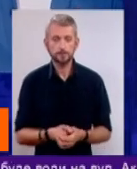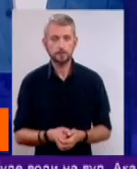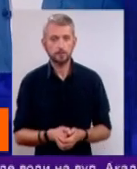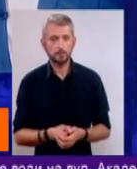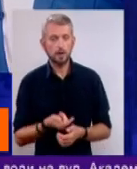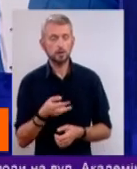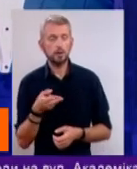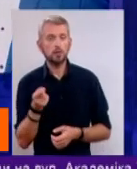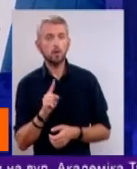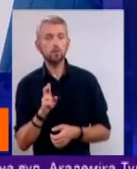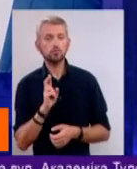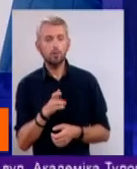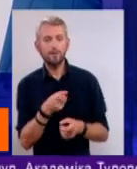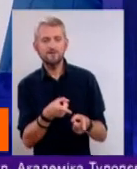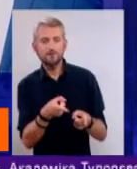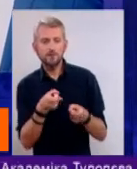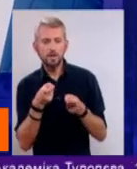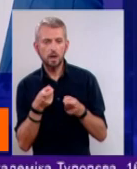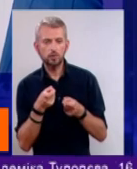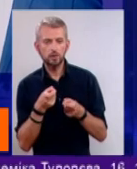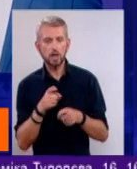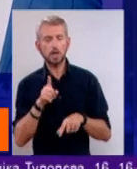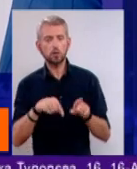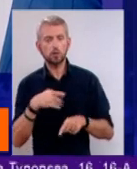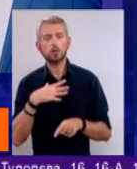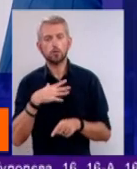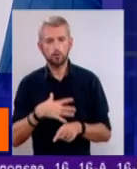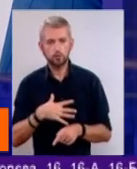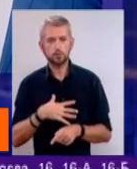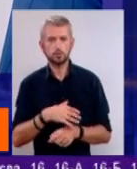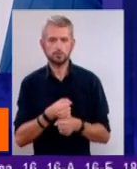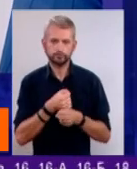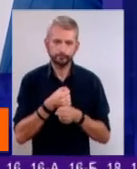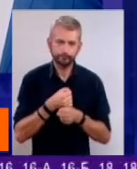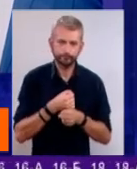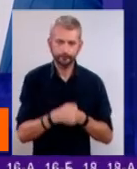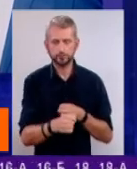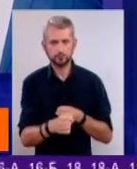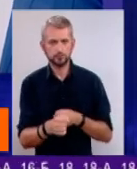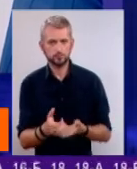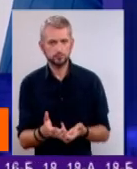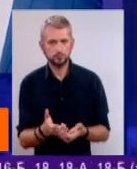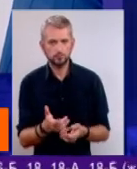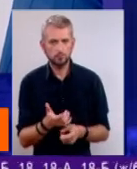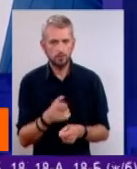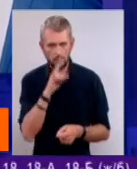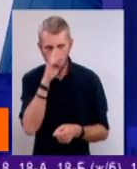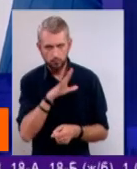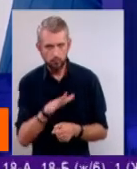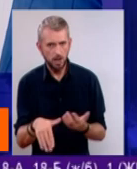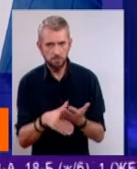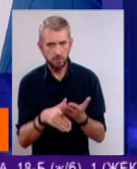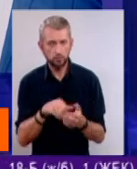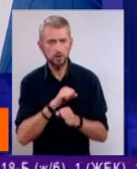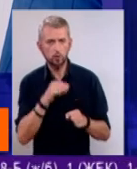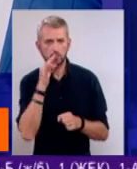Для того, щоб витягнути з певної... Да, інколи доводиться вдаватись до досить вульових методів, досить непопулярних. Але